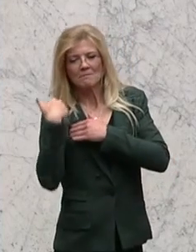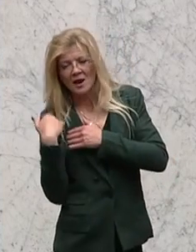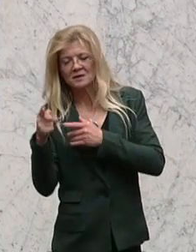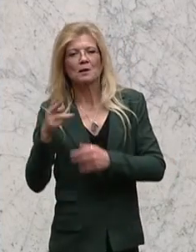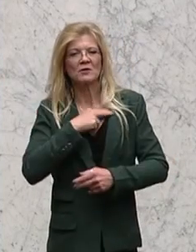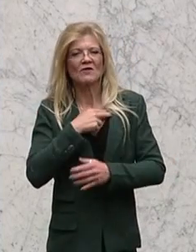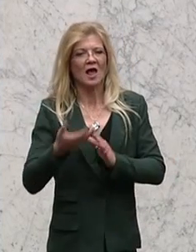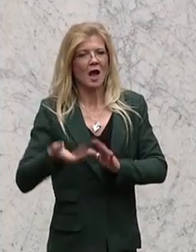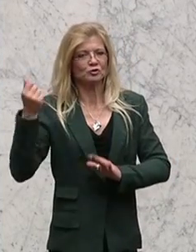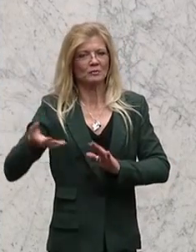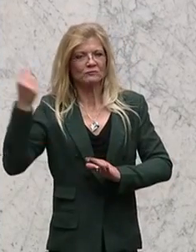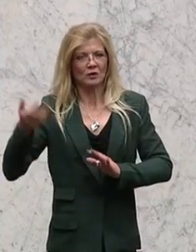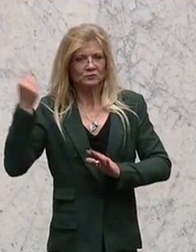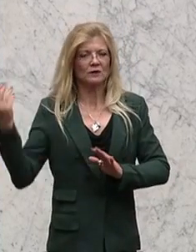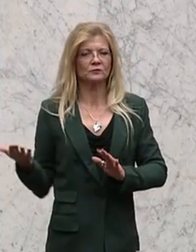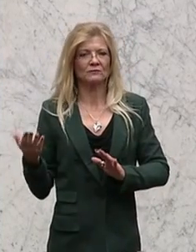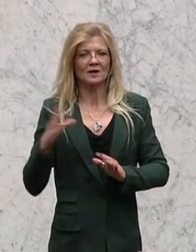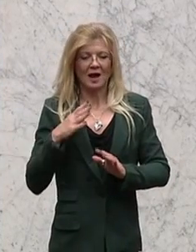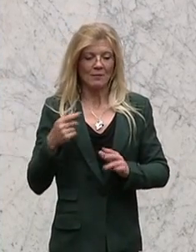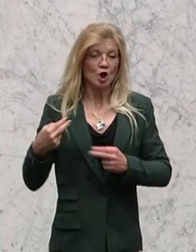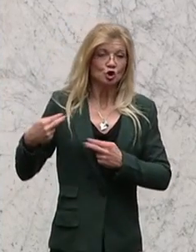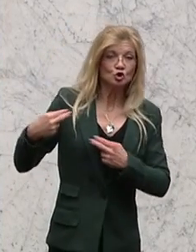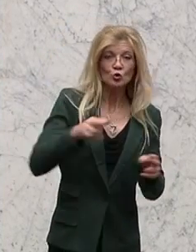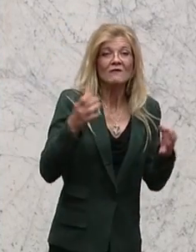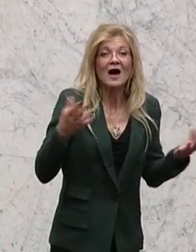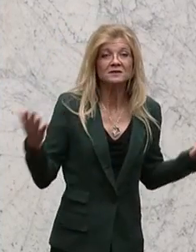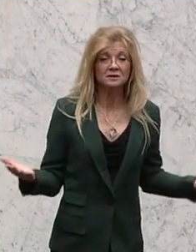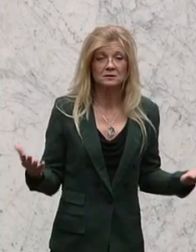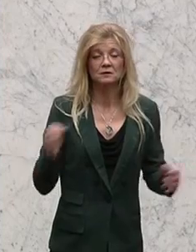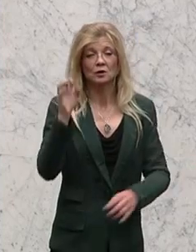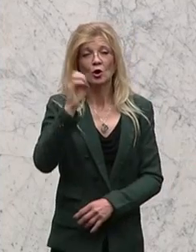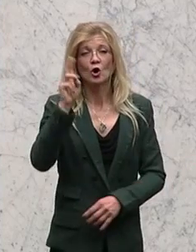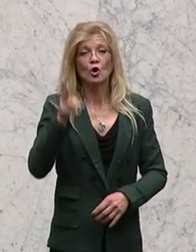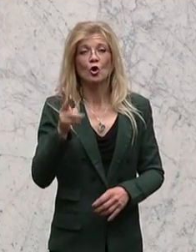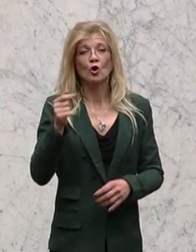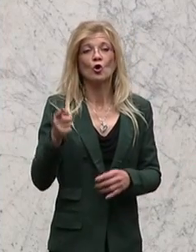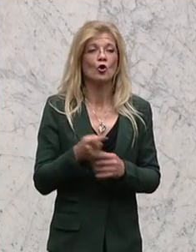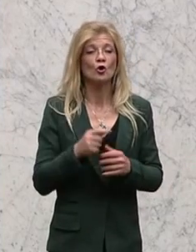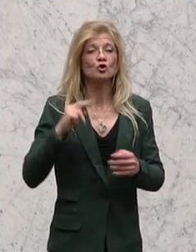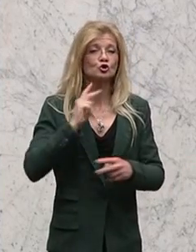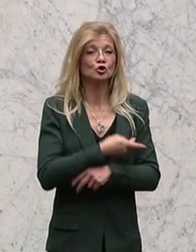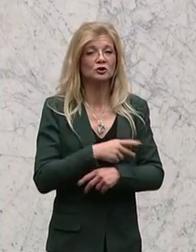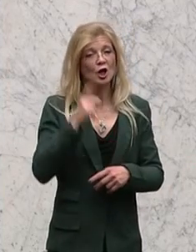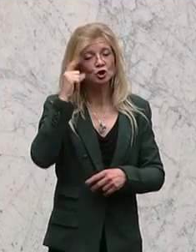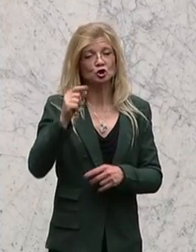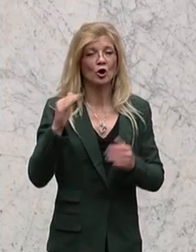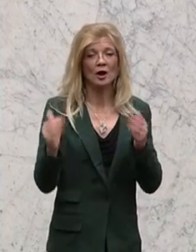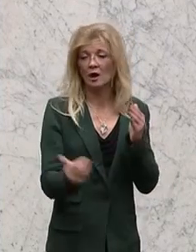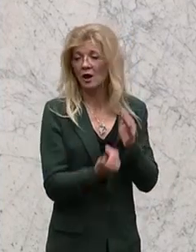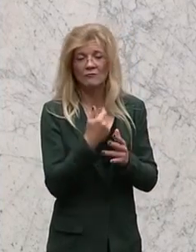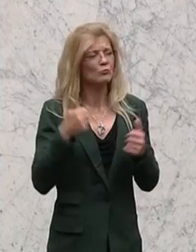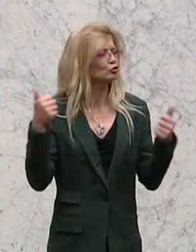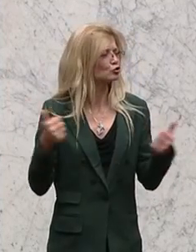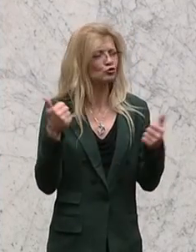Gegenzug geben Sie nichts zurück. Die ökosoziale Steuerreform ist ein tolles Stichwort, steht in jedem Parteiprogramm drinnen